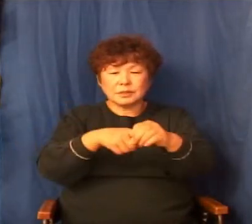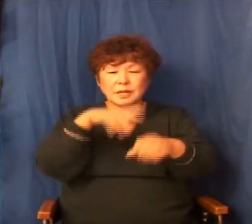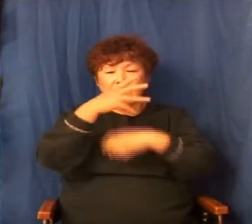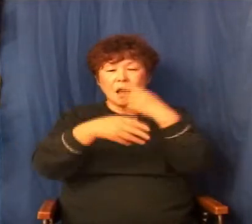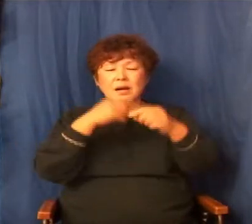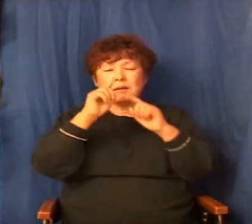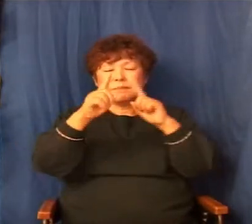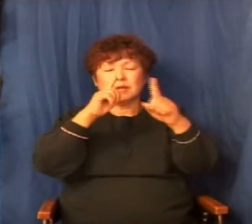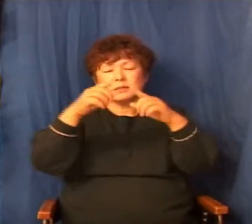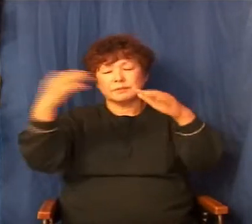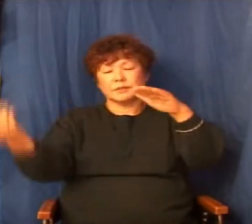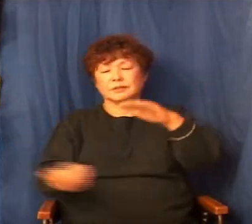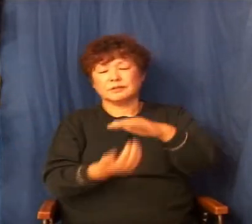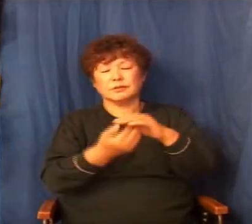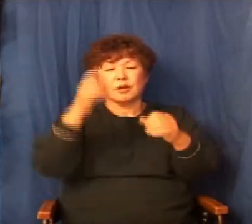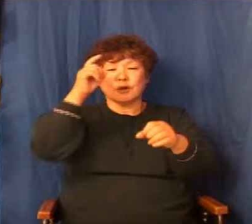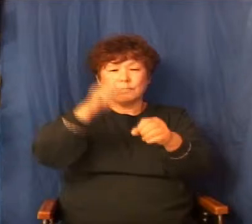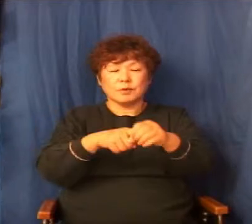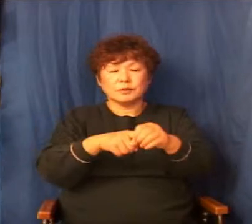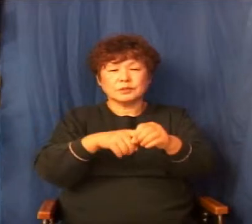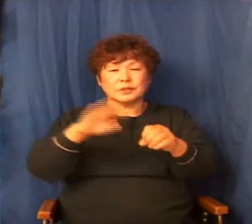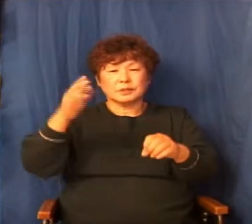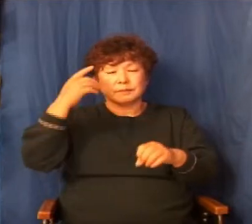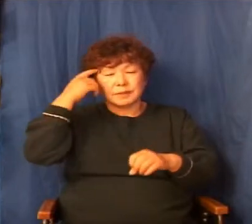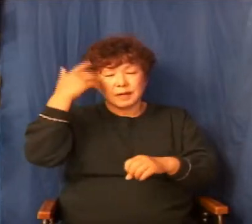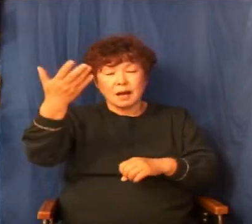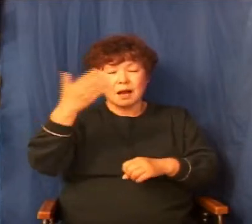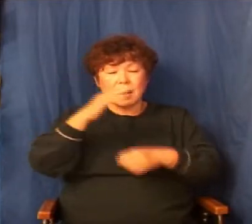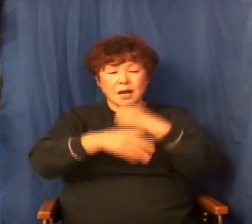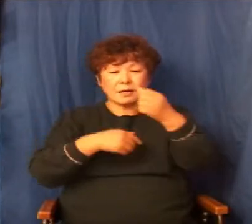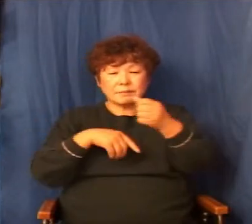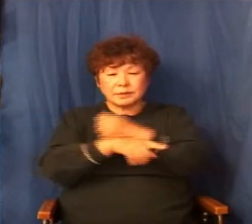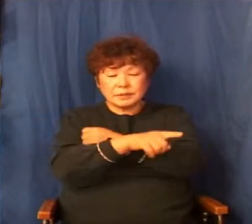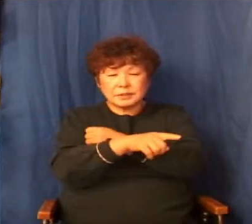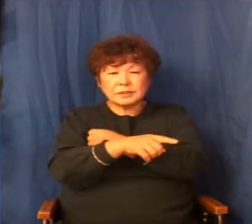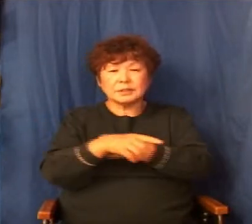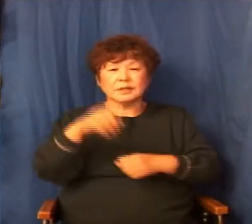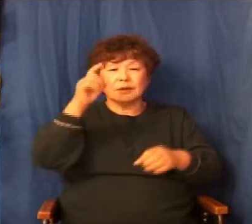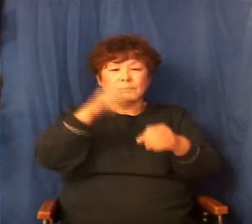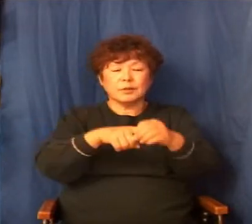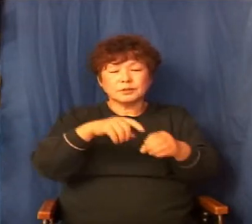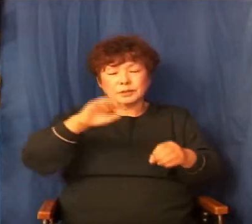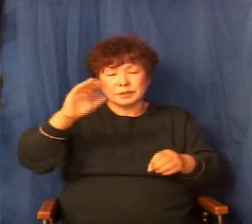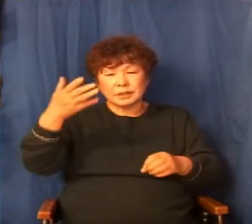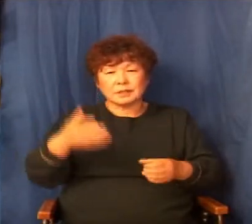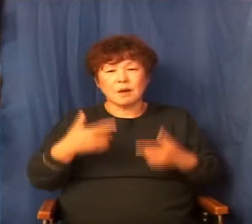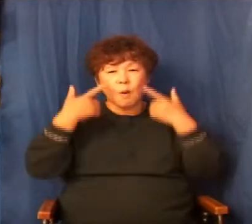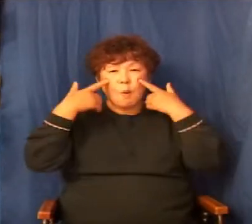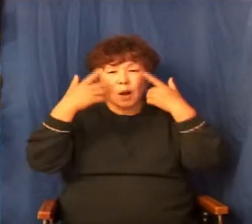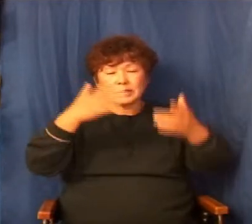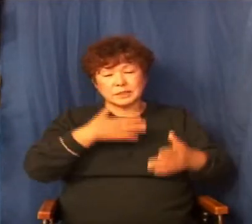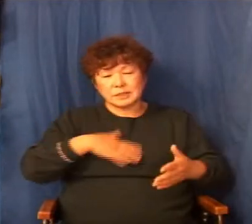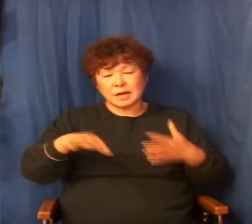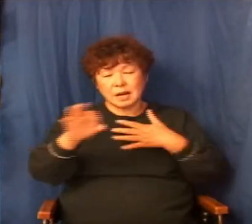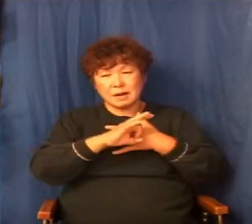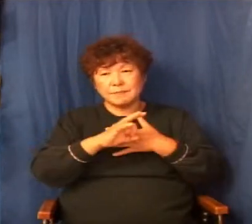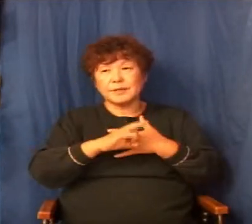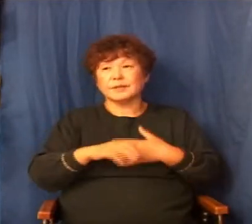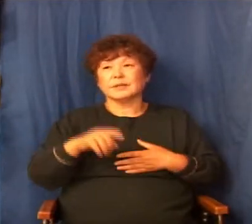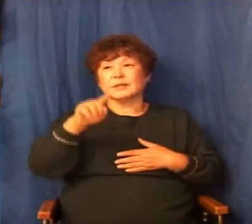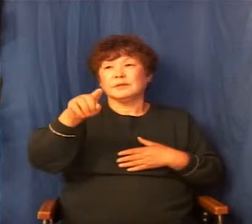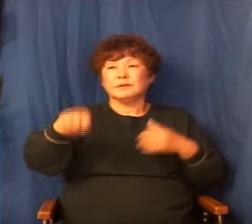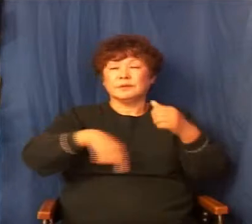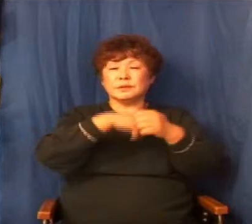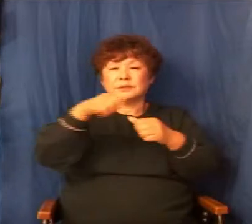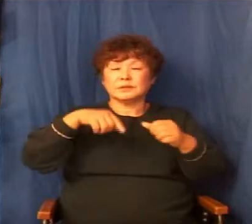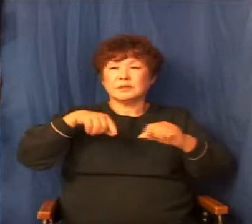말씀이 이루어지는 것이 목적이냐 하나님의 뜻이 목적이냐 이것만 명확하게 서면 우리가 두 가지 이 두 가지 상황